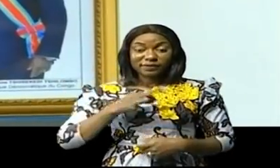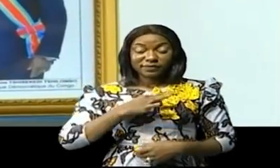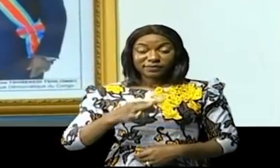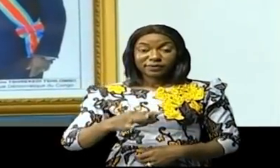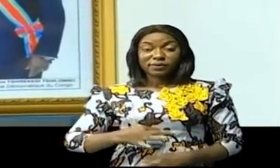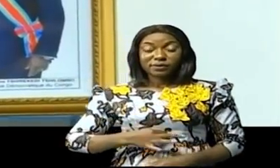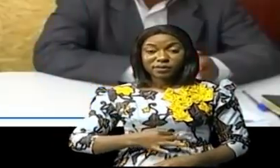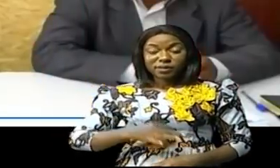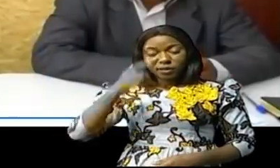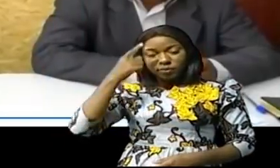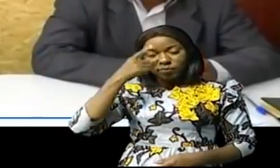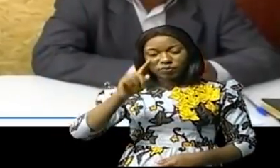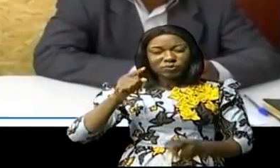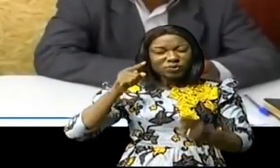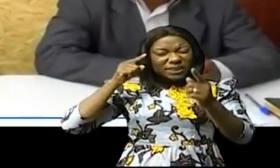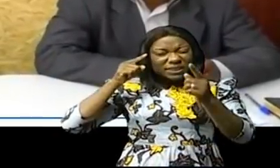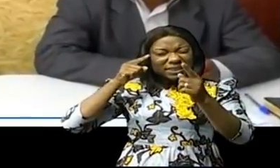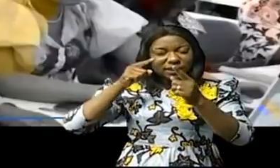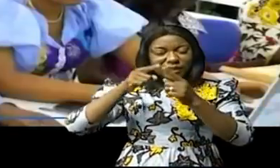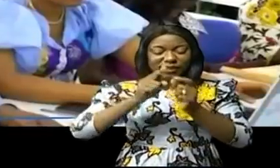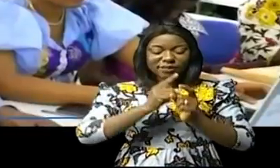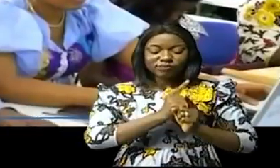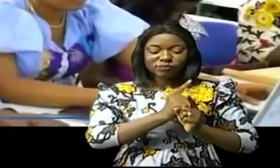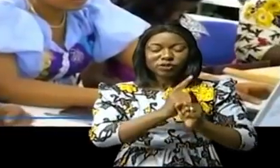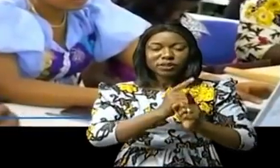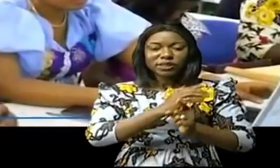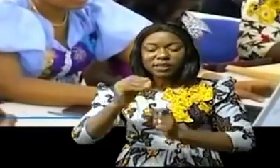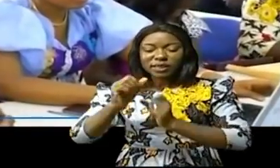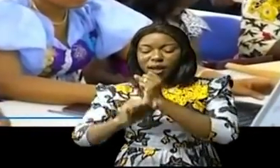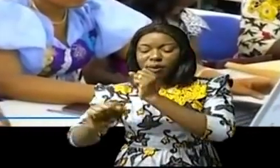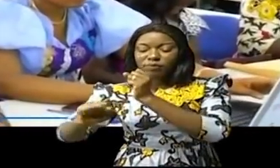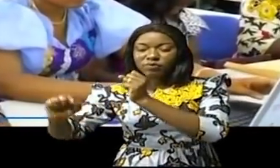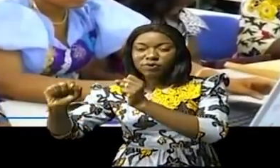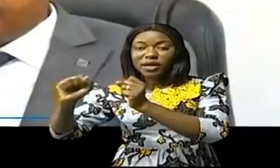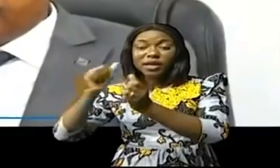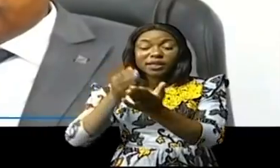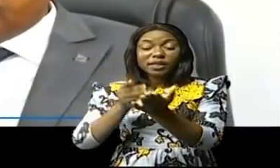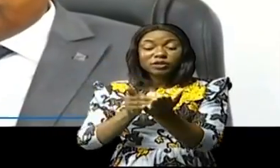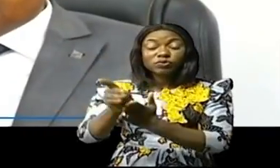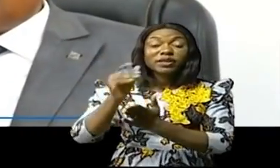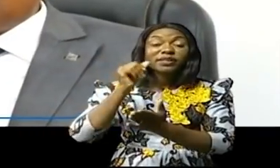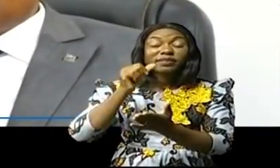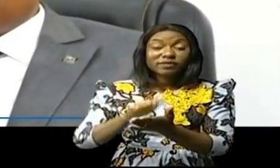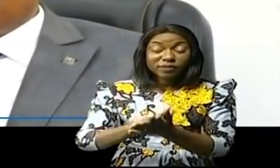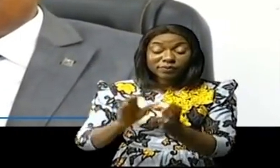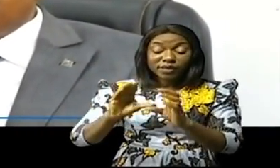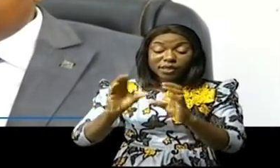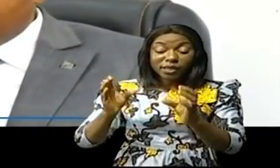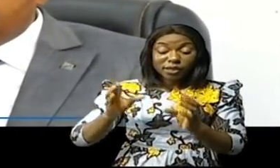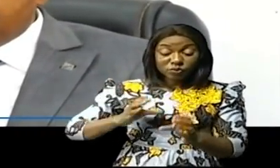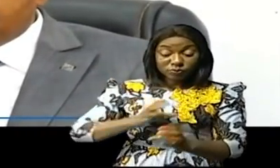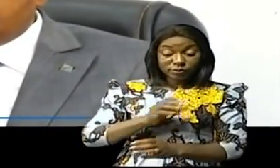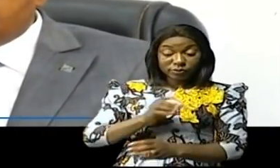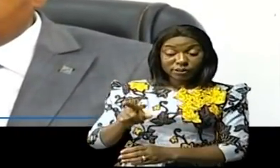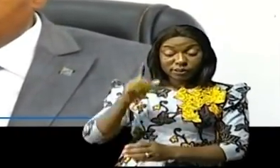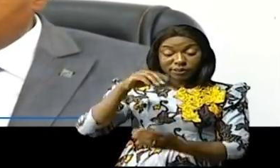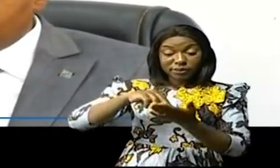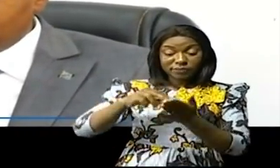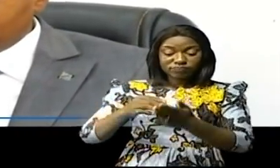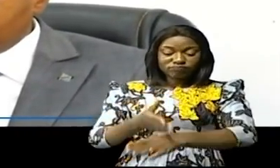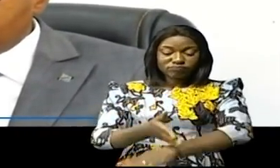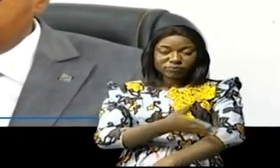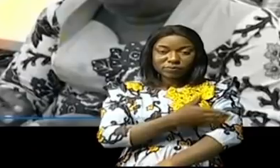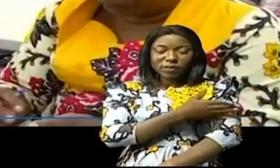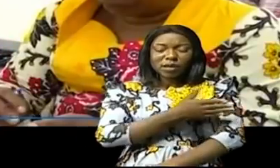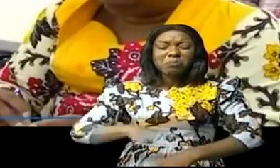Tissékédi, pour sa détermination à protéger et à promouvoir les droits des femmes, avant d'indiquer que ce comité aura pour mission d'accroître la participation